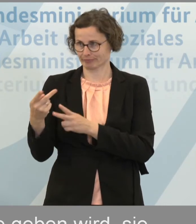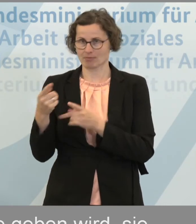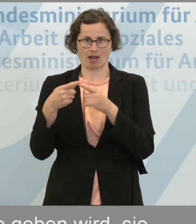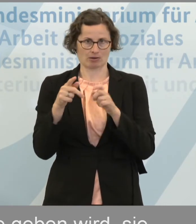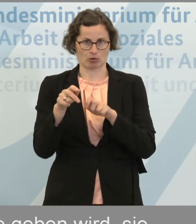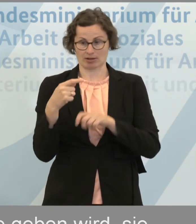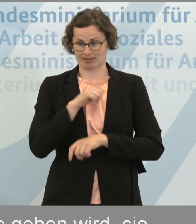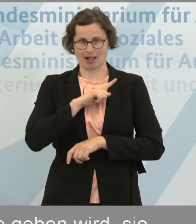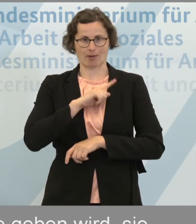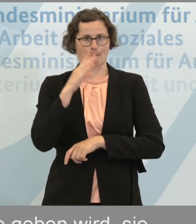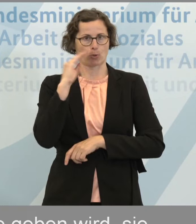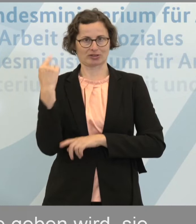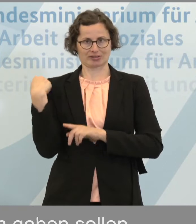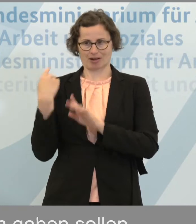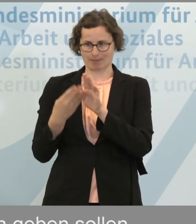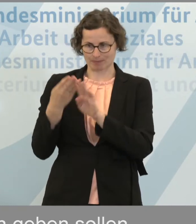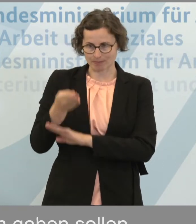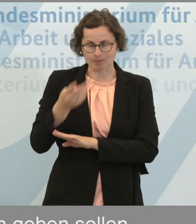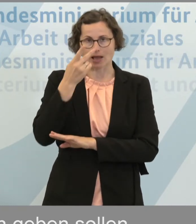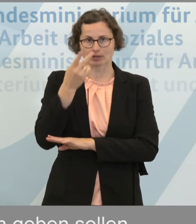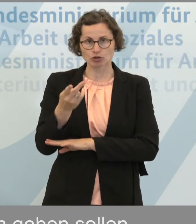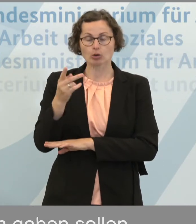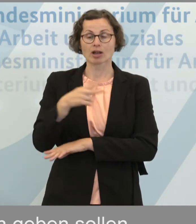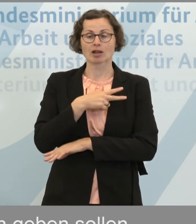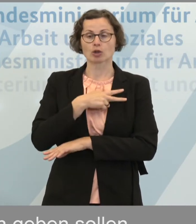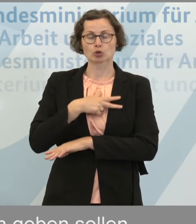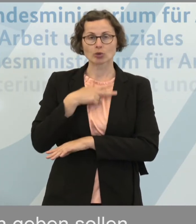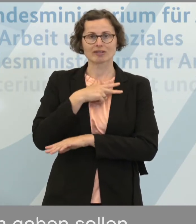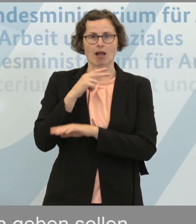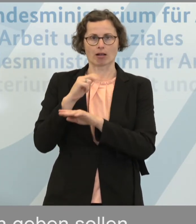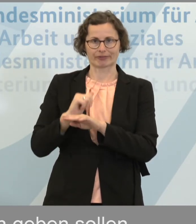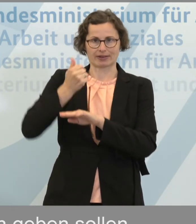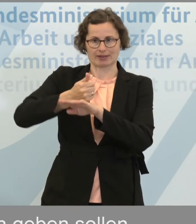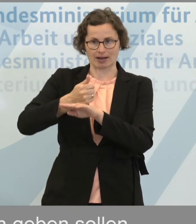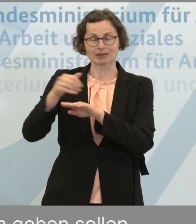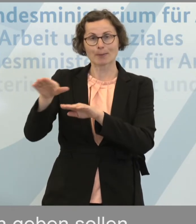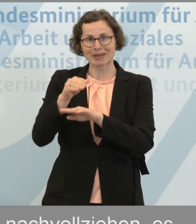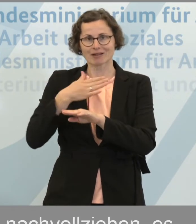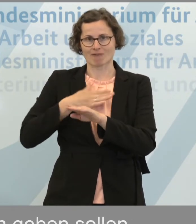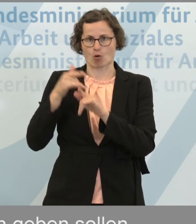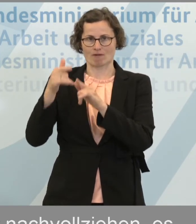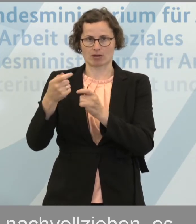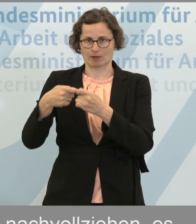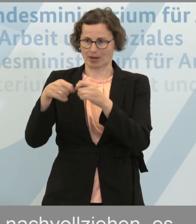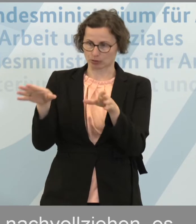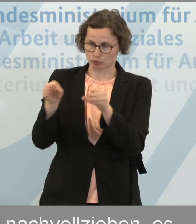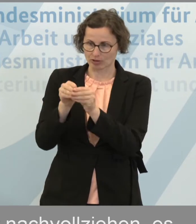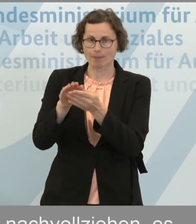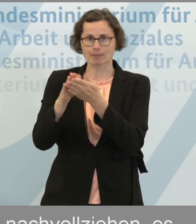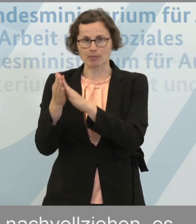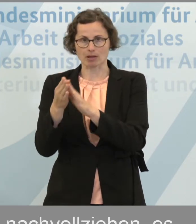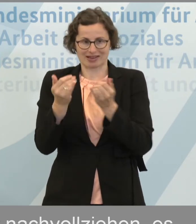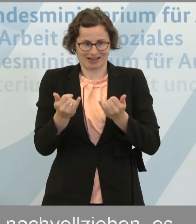Potsdam angeschaut. Dort hat die Sozialdezernentin mit Wohlfahrtsverbänden dafür gesorgt, dass in der Zeit von Schul- und